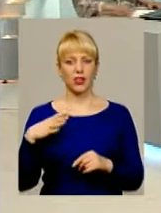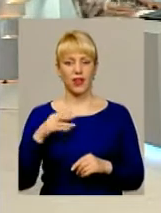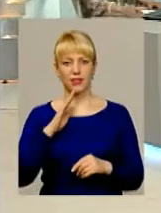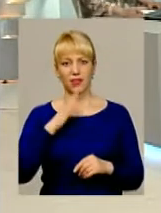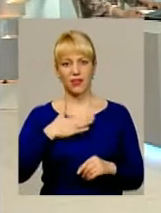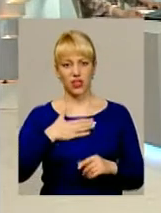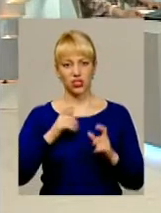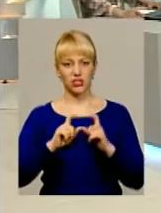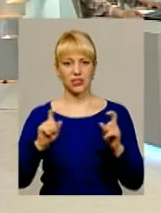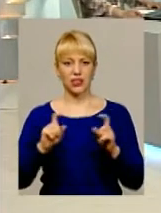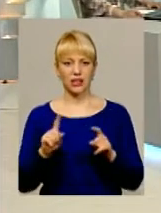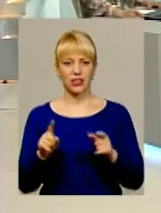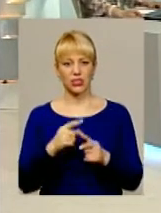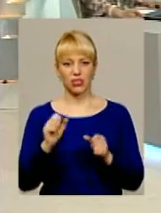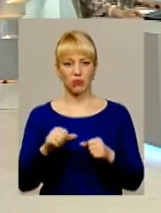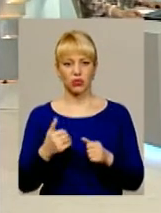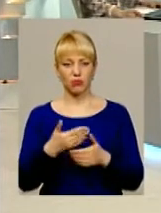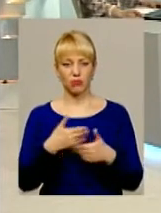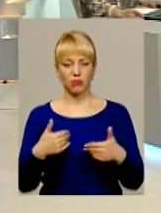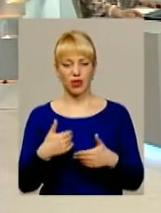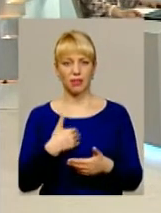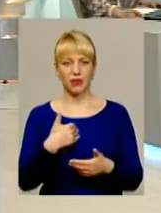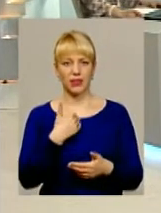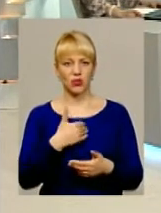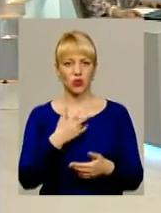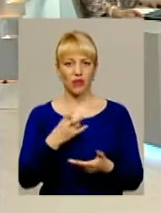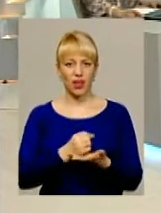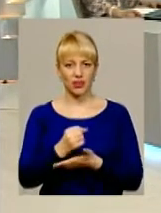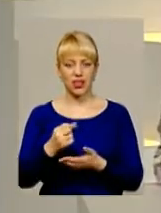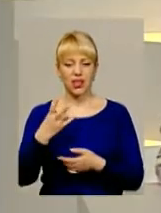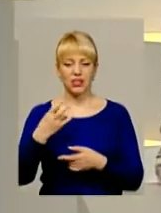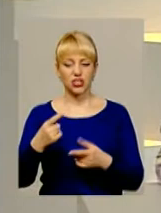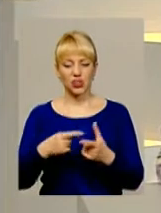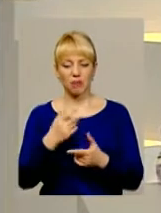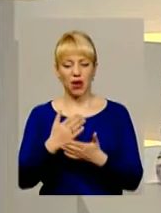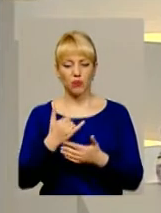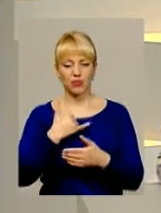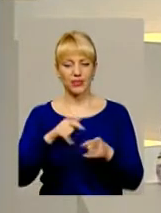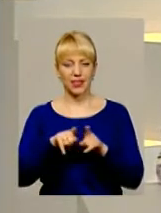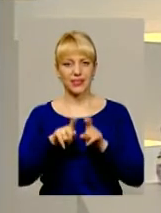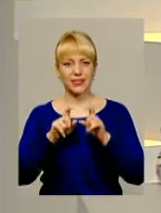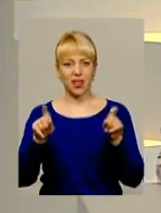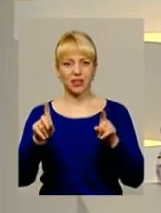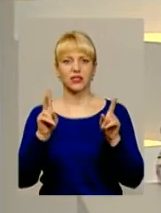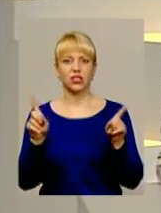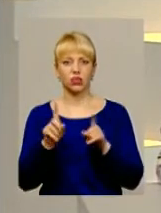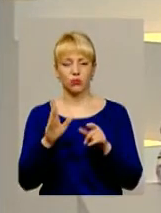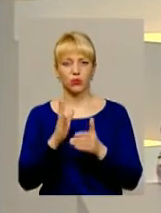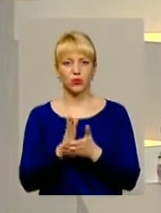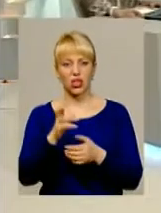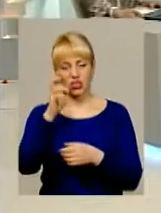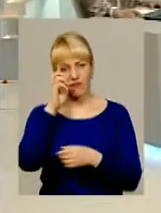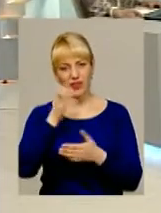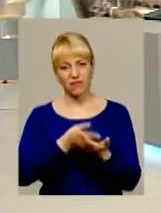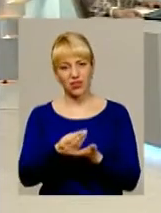на наші заклади? Чи можемо ми претендувати, чи маємо такі заклади, які могли б претендувати на державне фінансування